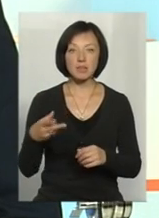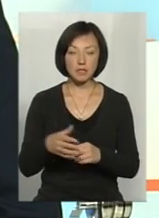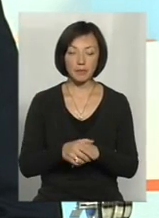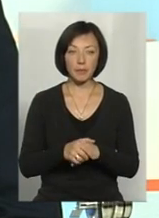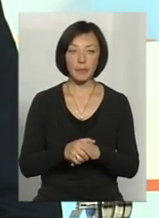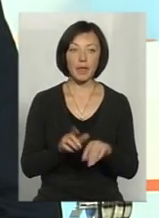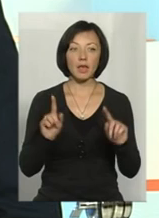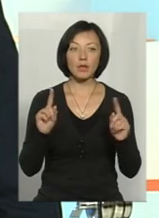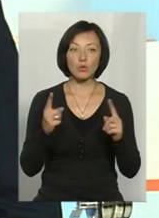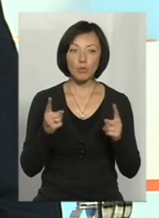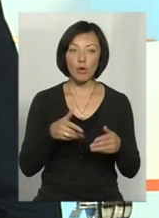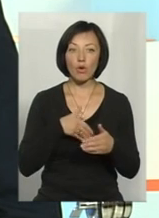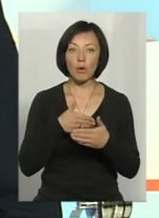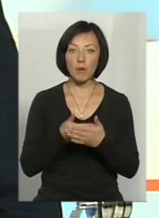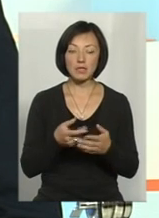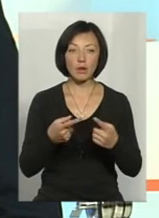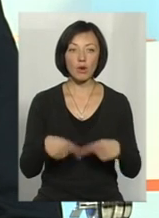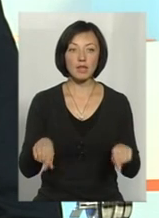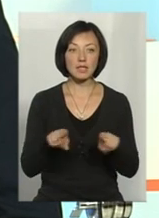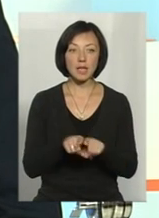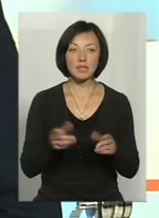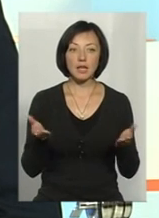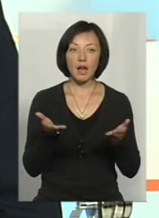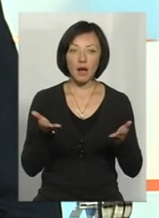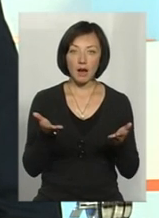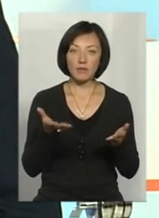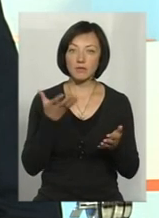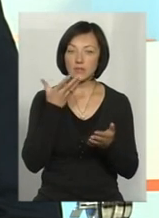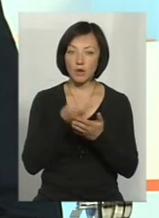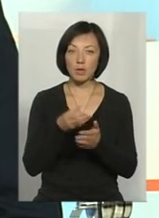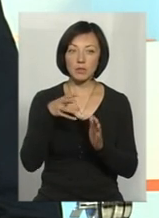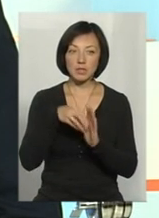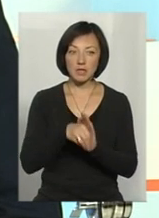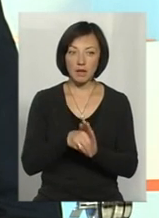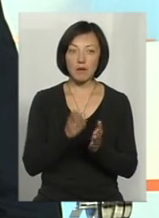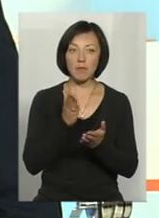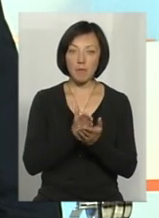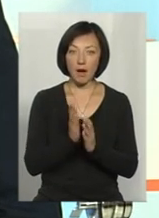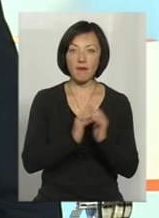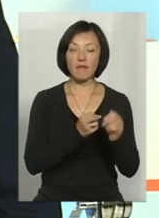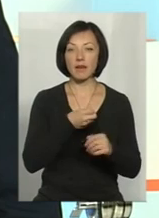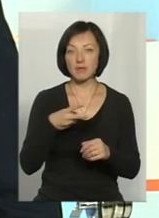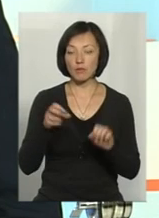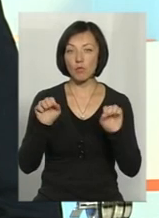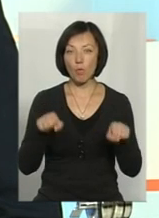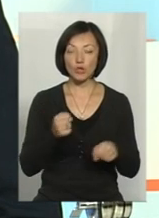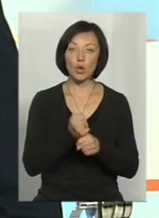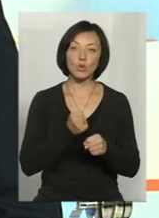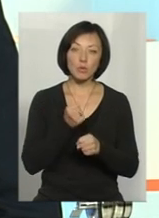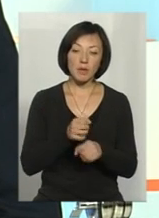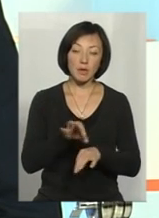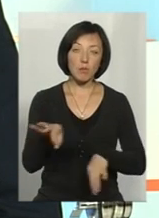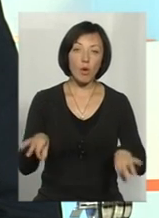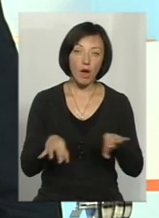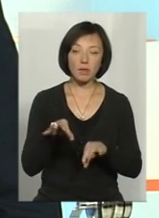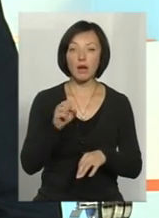Тому громадська організація, яка в своєму складі містить фахівців, може розробити. Але тут головне,